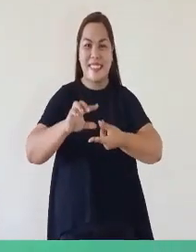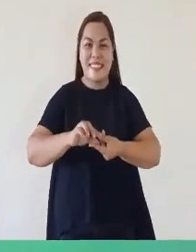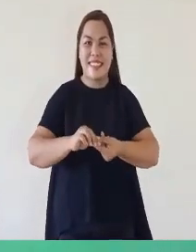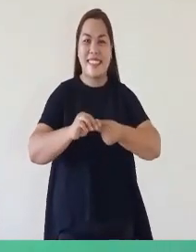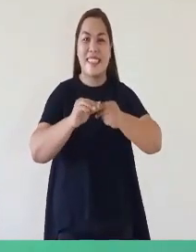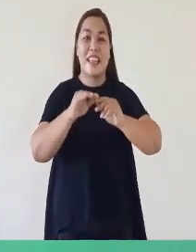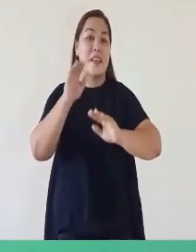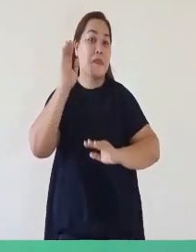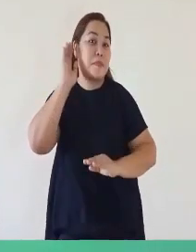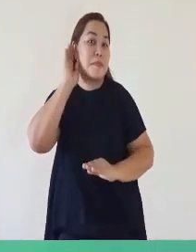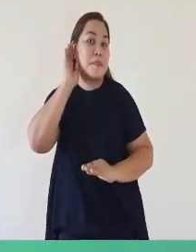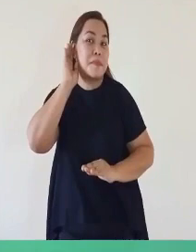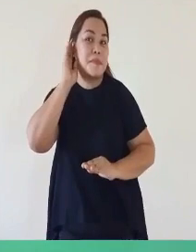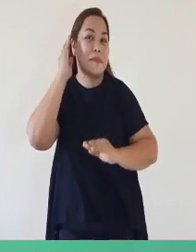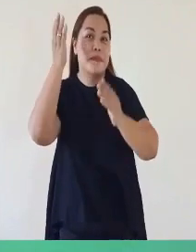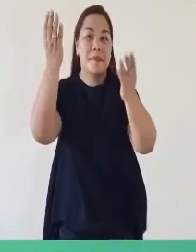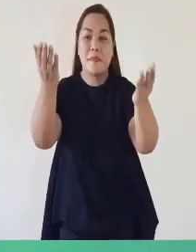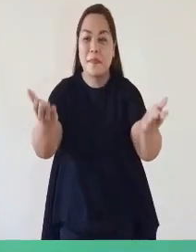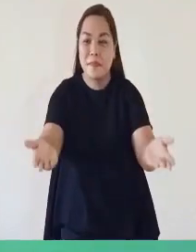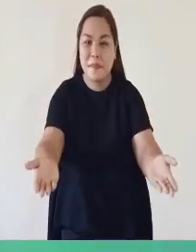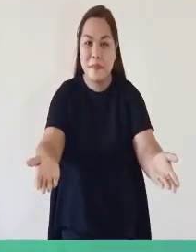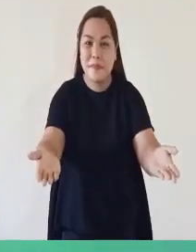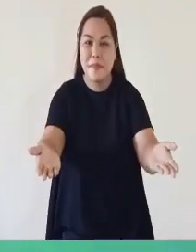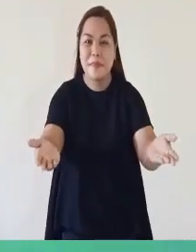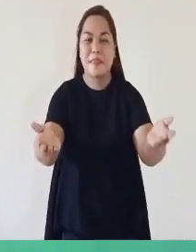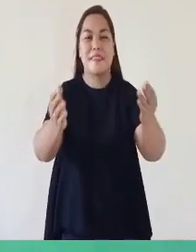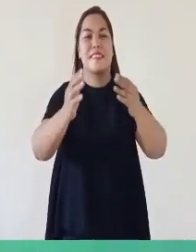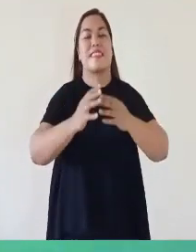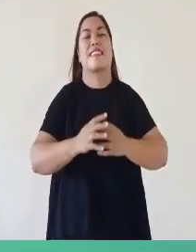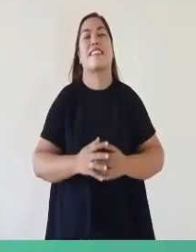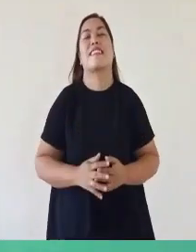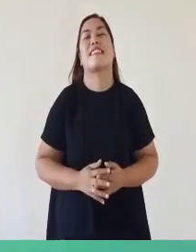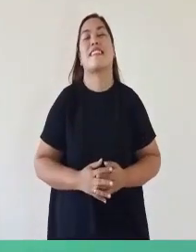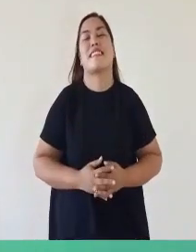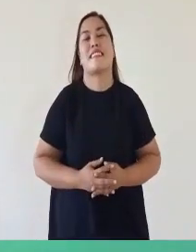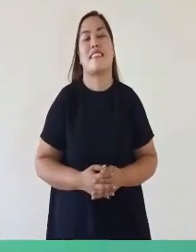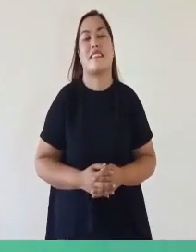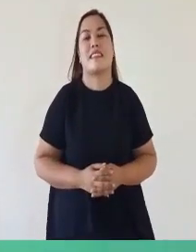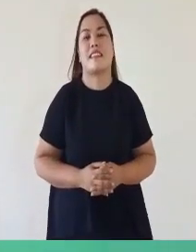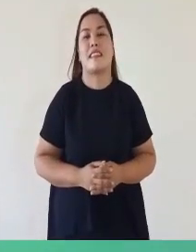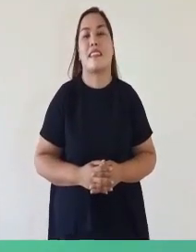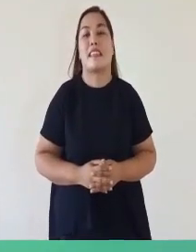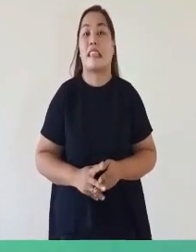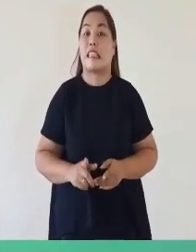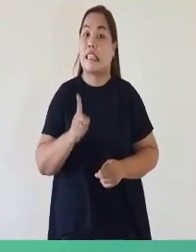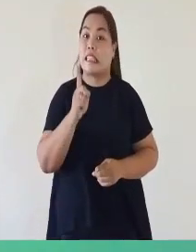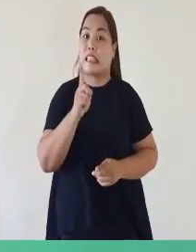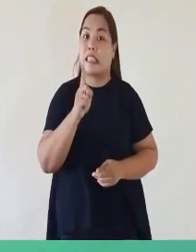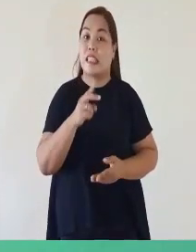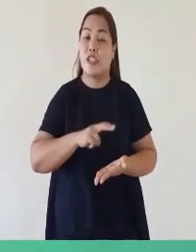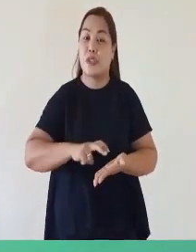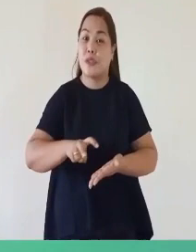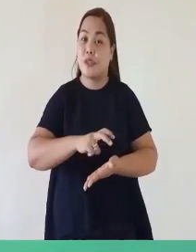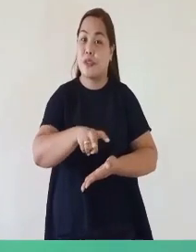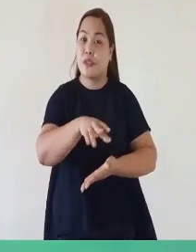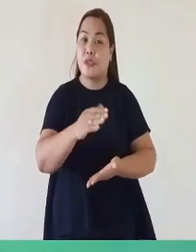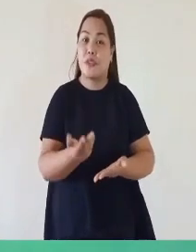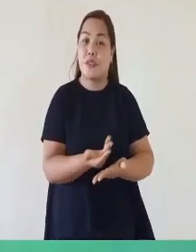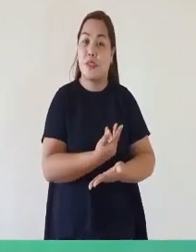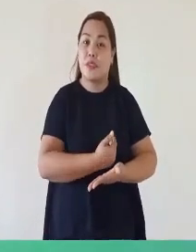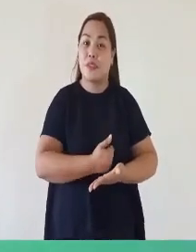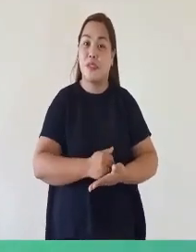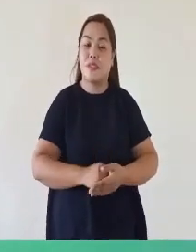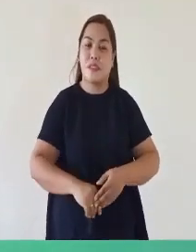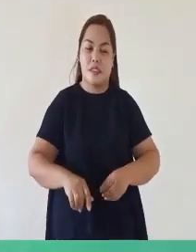ng kwentuhan Makinig kayo Isang bagong paglalakbay na naman